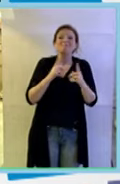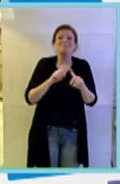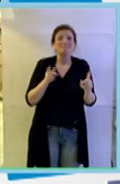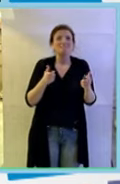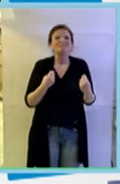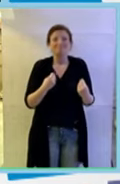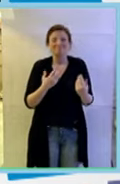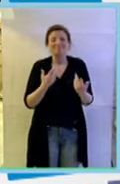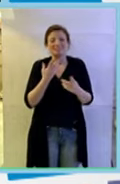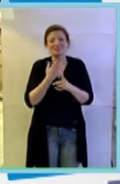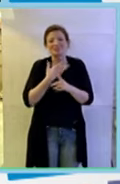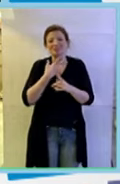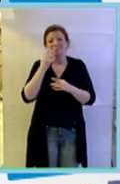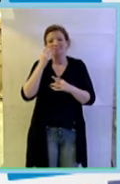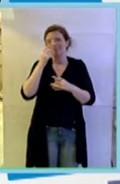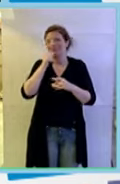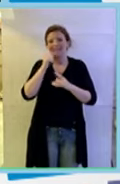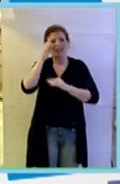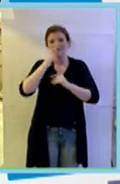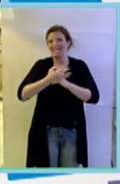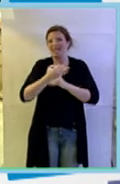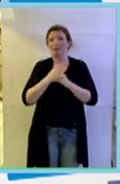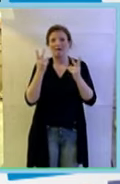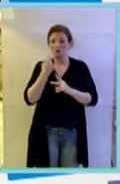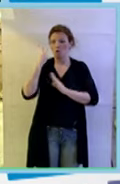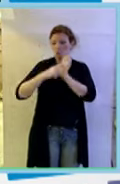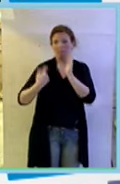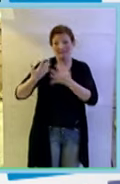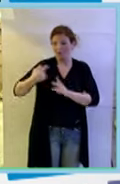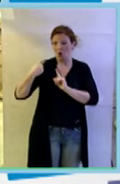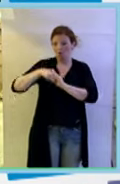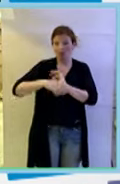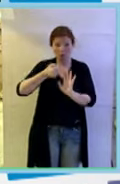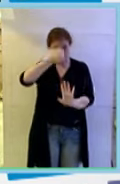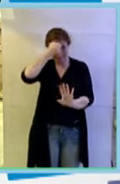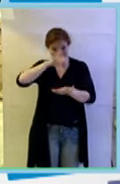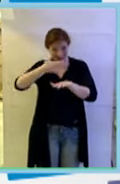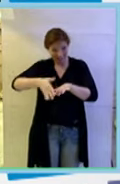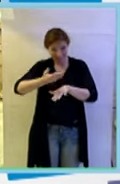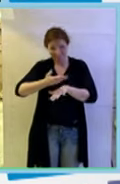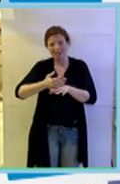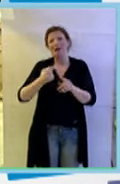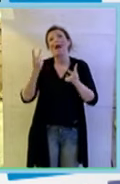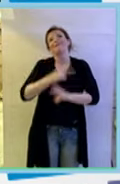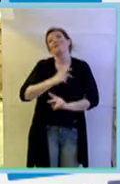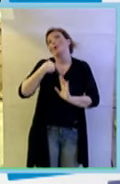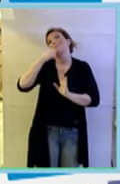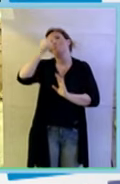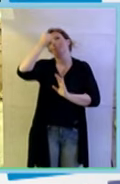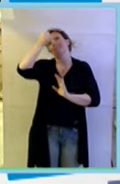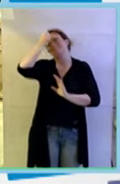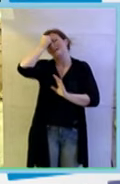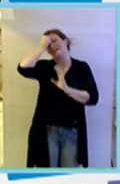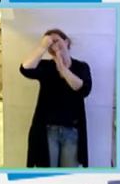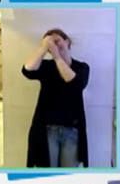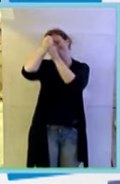imparare con grande sincerità sono passati due mesi sei già pentita? ma allora pentita mi sembrava una